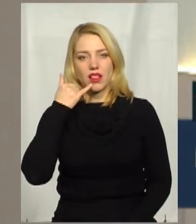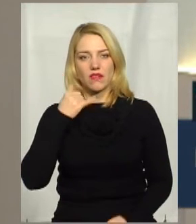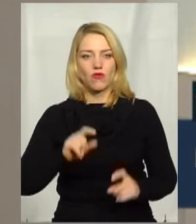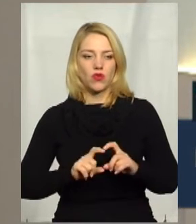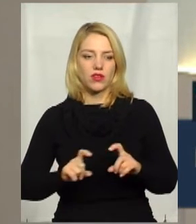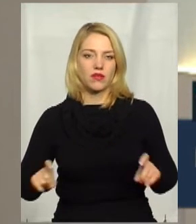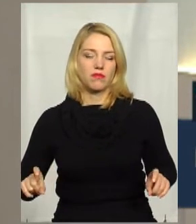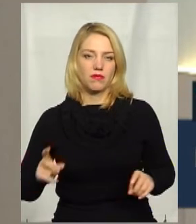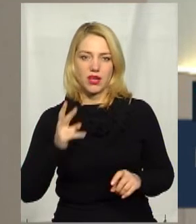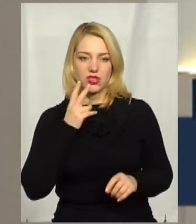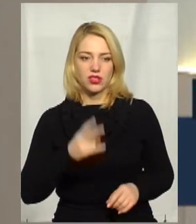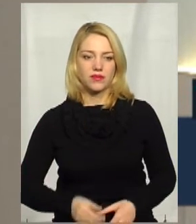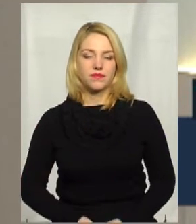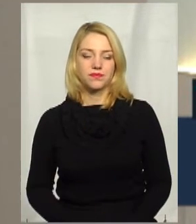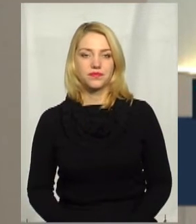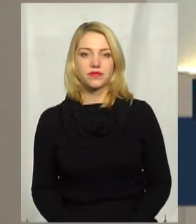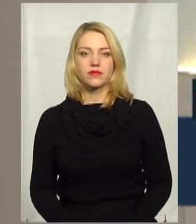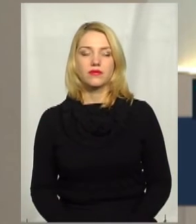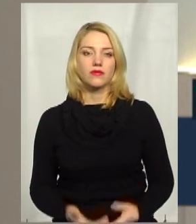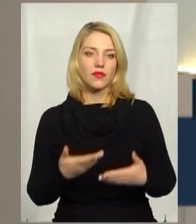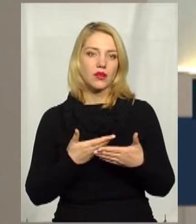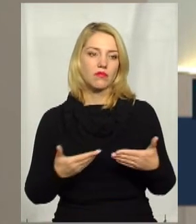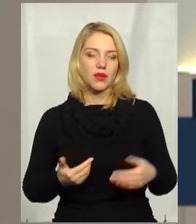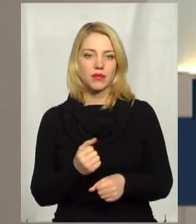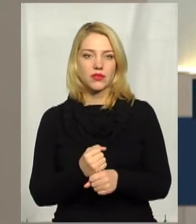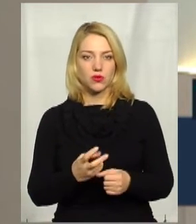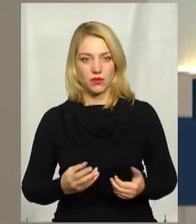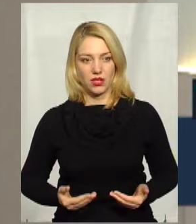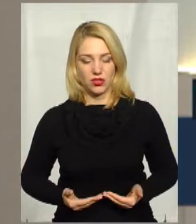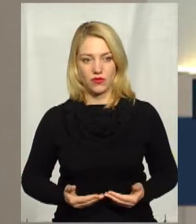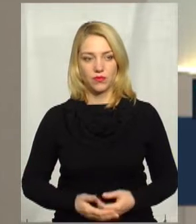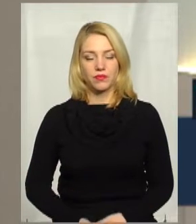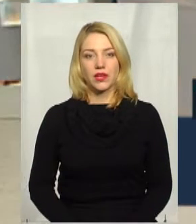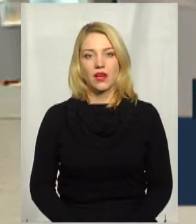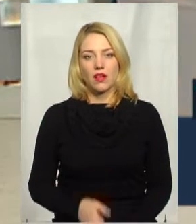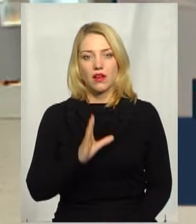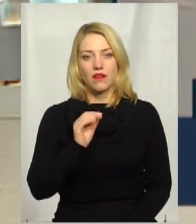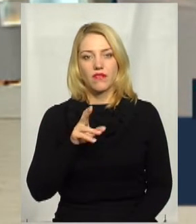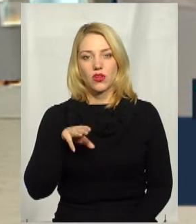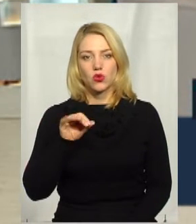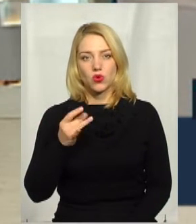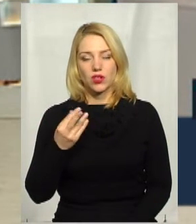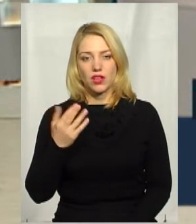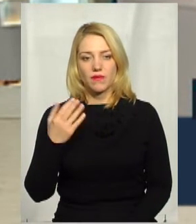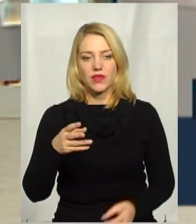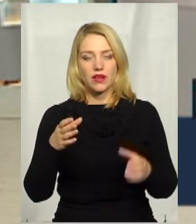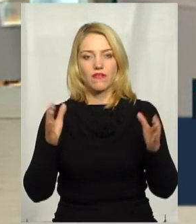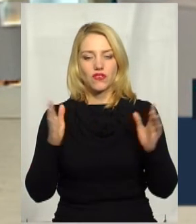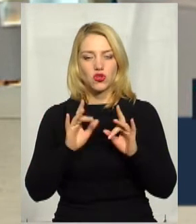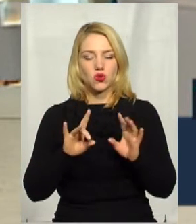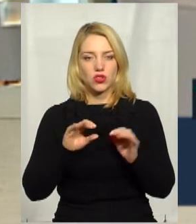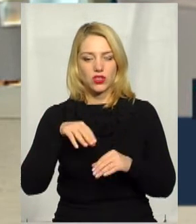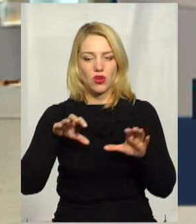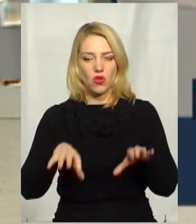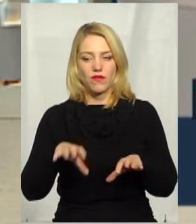ви бачите на екрані. Ми працюємо наживо. Пані Вікторії, у сюжеті голова ОТГ сказала,